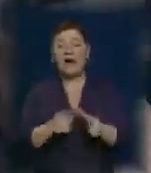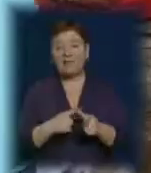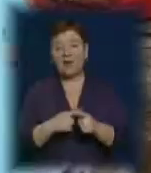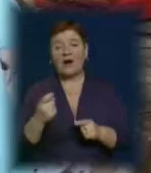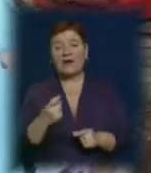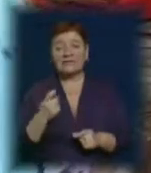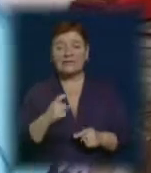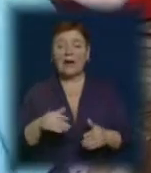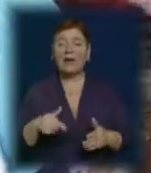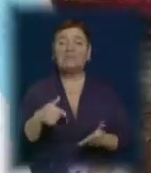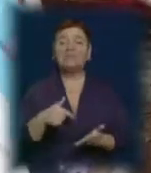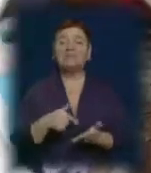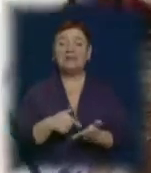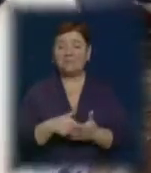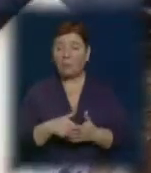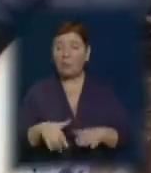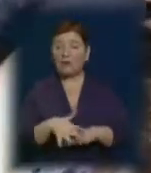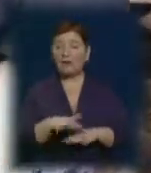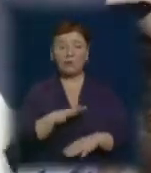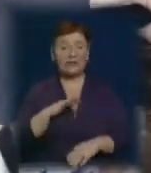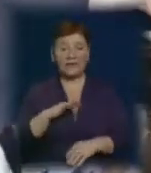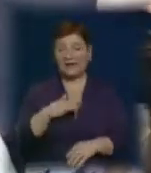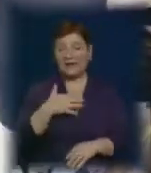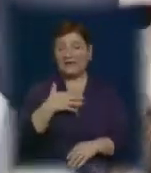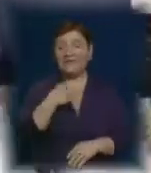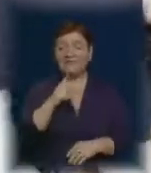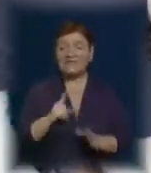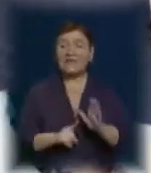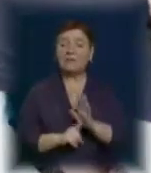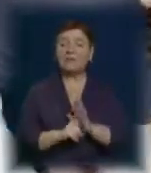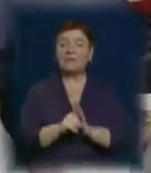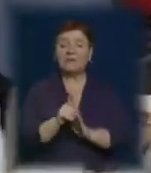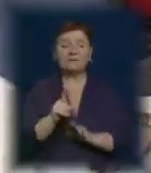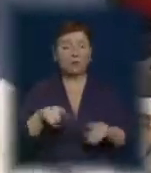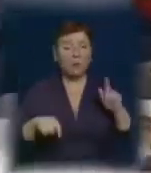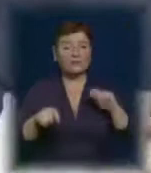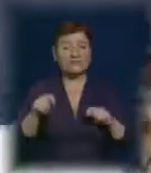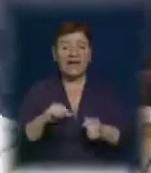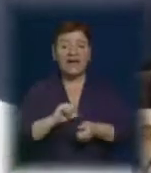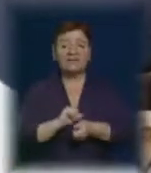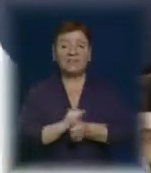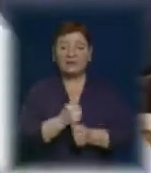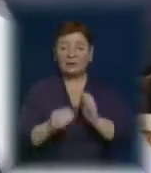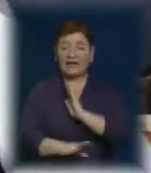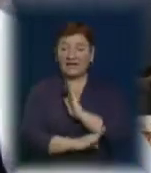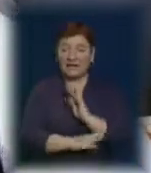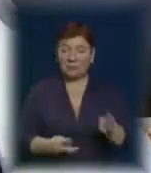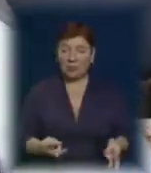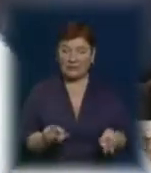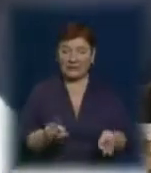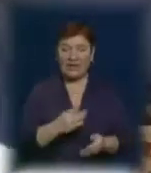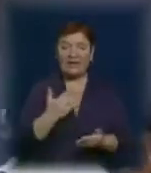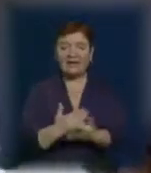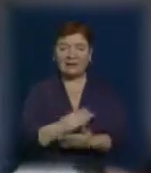пелетах на місцевому ринку – не дефіцит. Найбільше їх купували на початку осені. Твердопаливні котли бувають різної потужності,